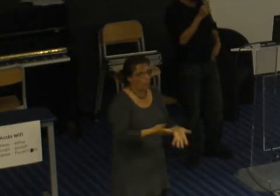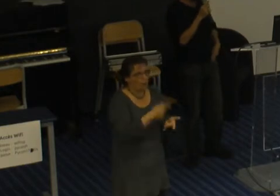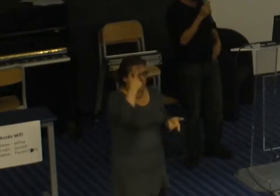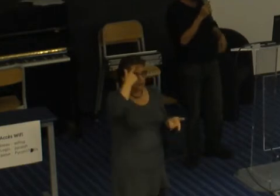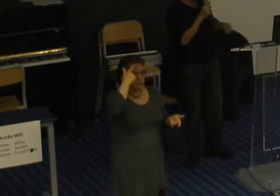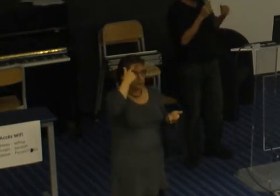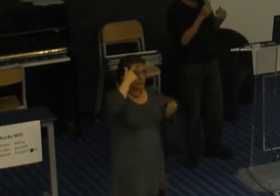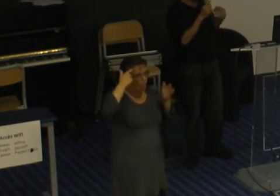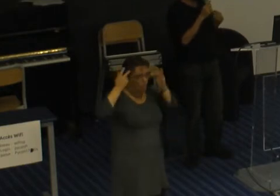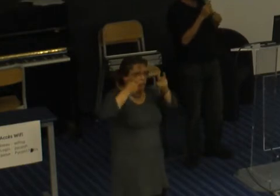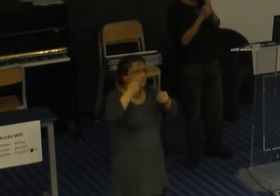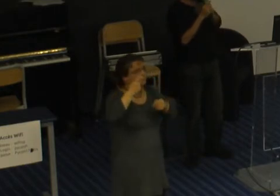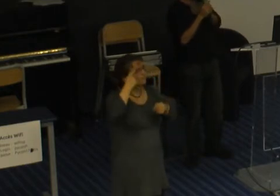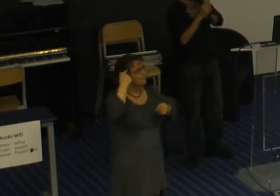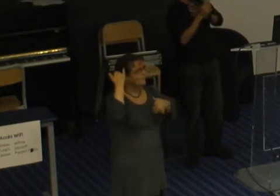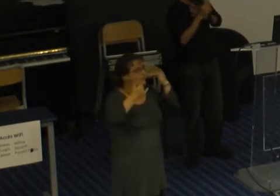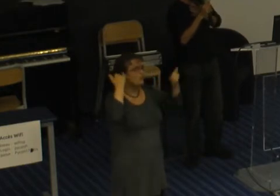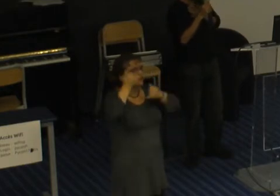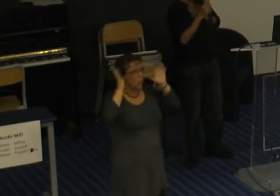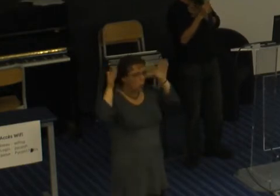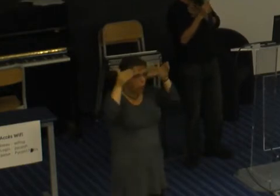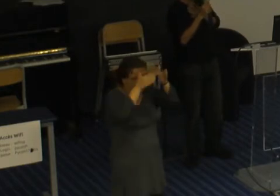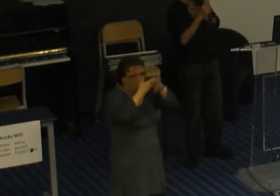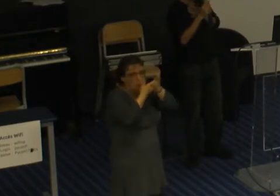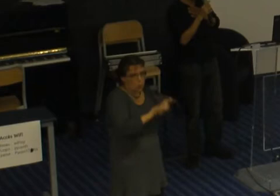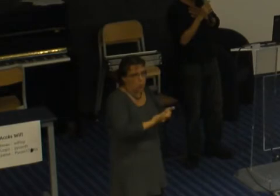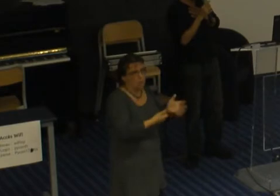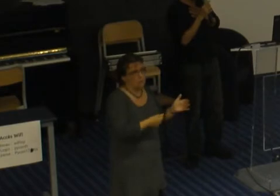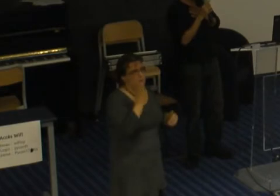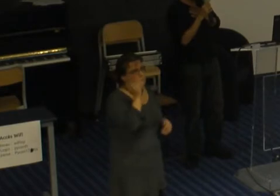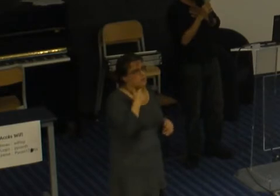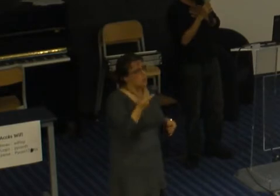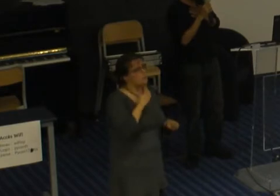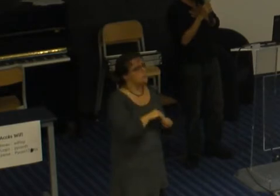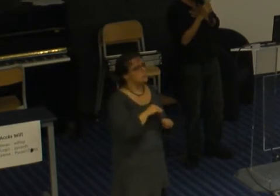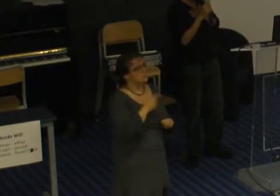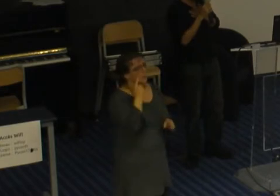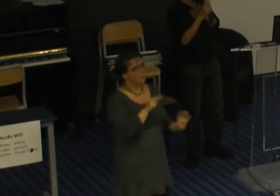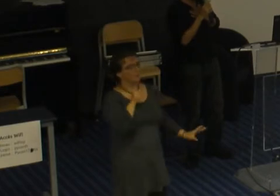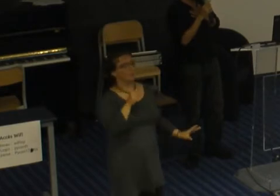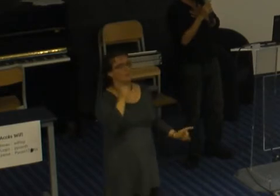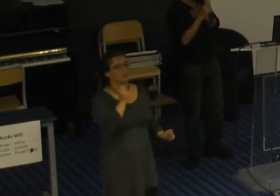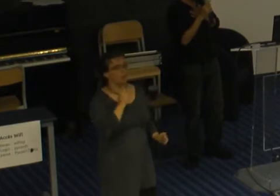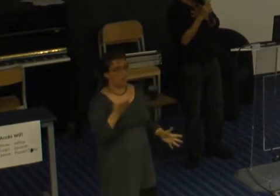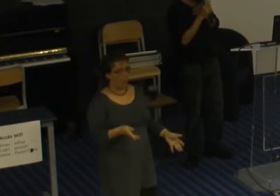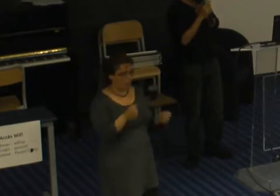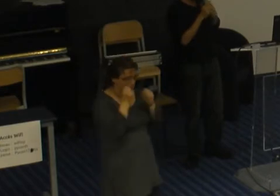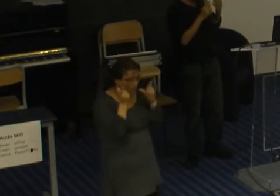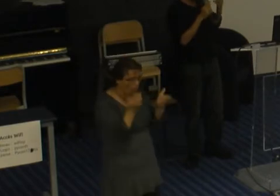Donc moi, comme j'étais sensible à ce genre-là par rapport à ma situation, en fait, je l fait attention et puis c'est là où j'ai découvert l